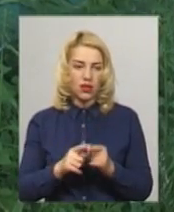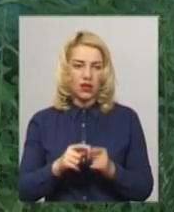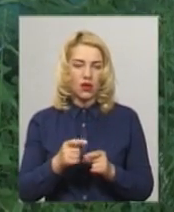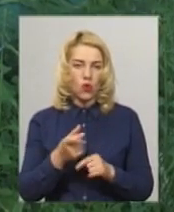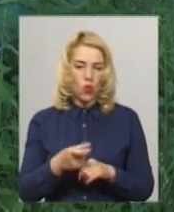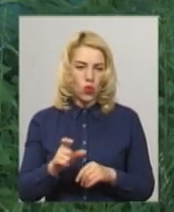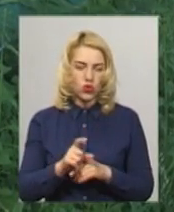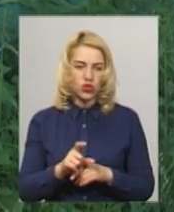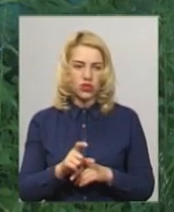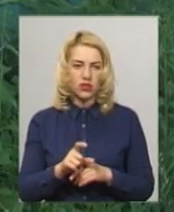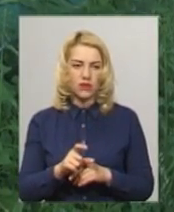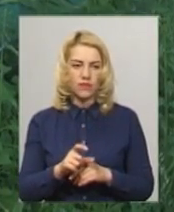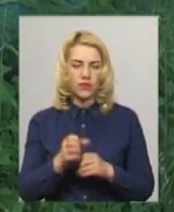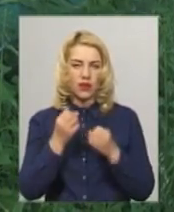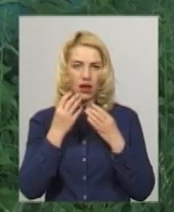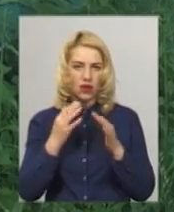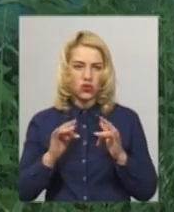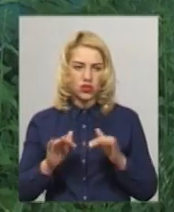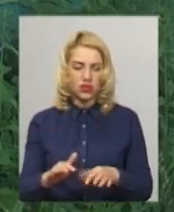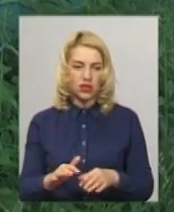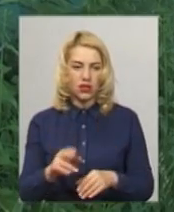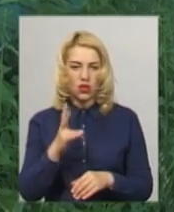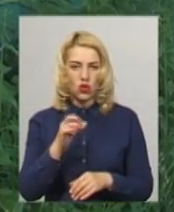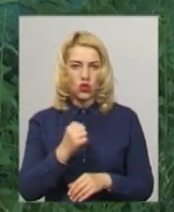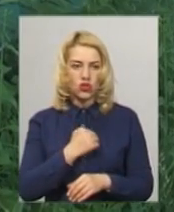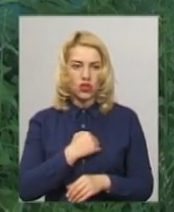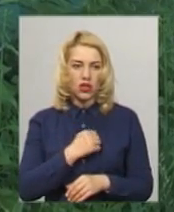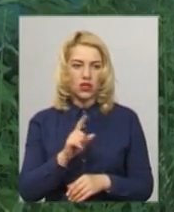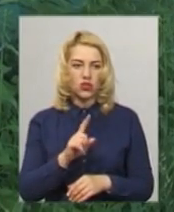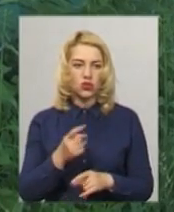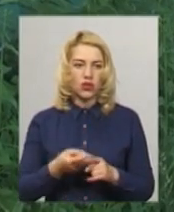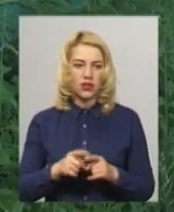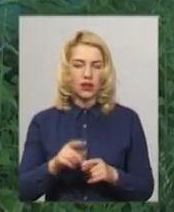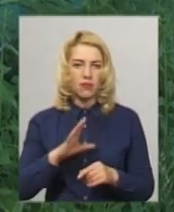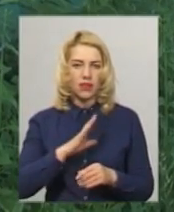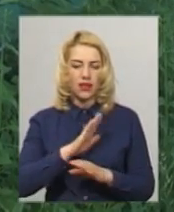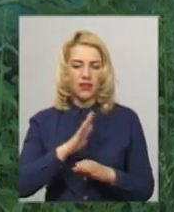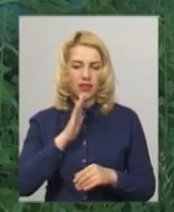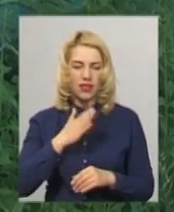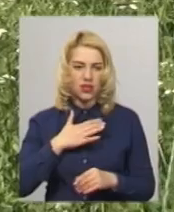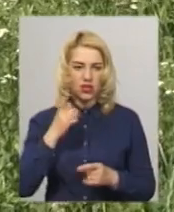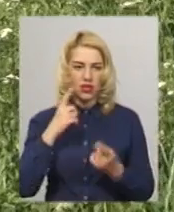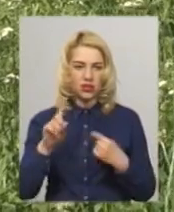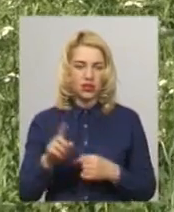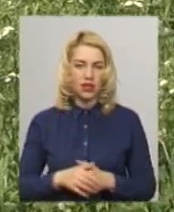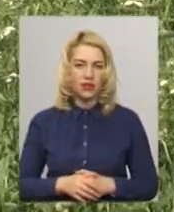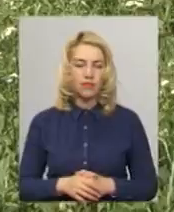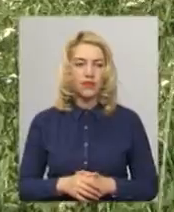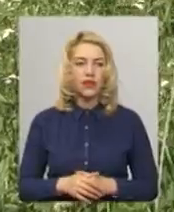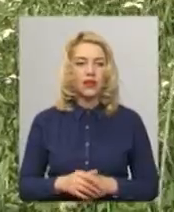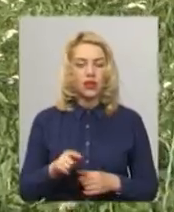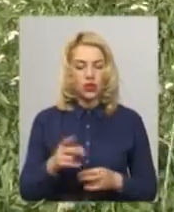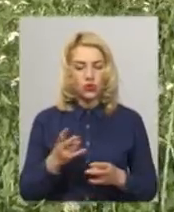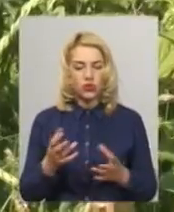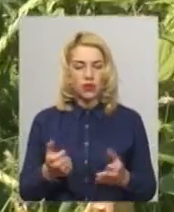російською розмовляє, це дуже добре діло, тільки жаль, що це була не наша ідія, її треба підтримувати. Олешинська алея